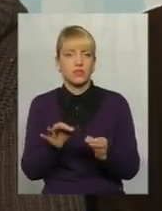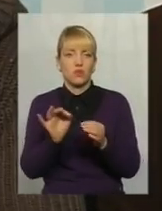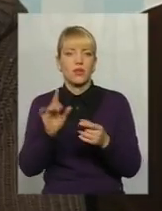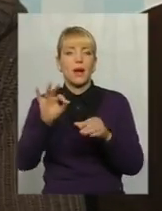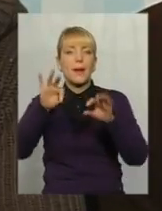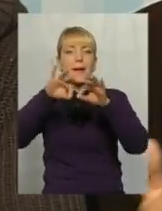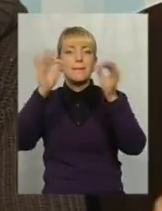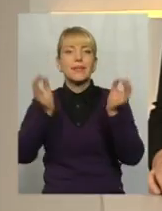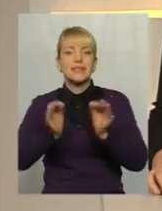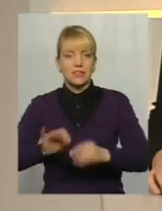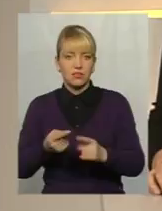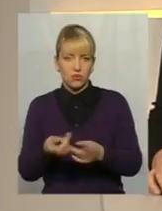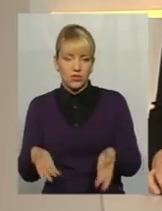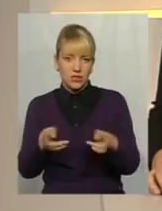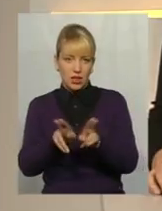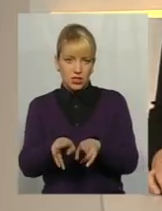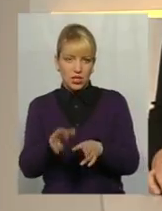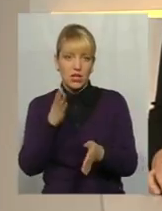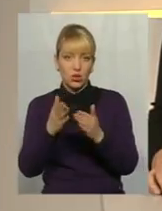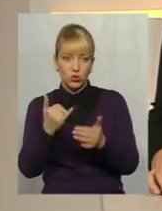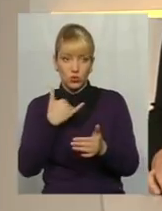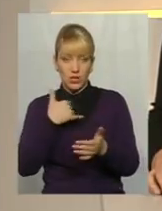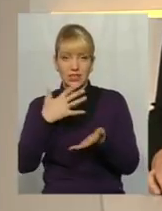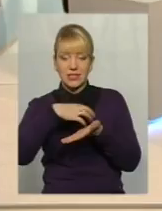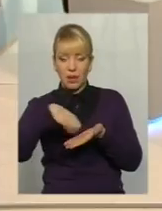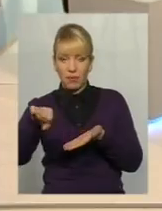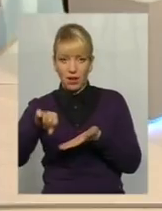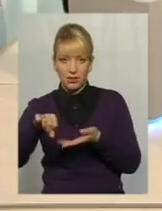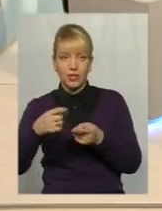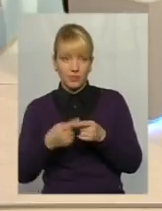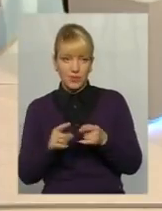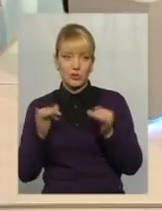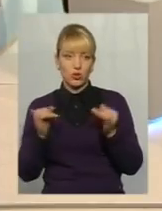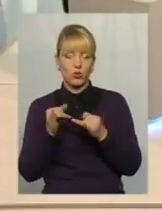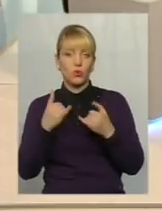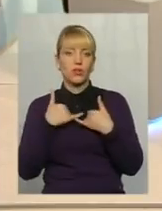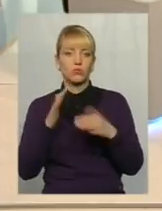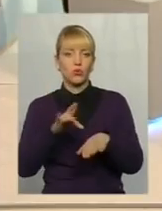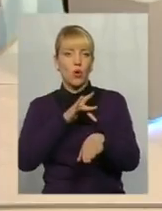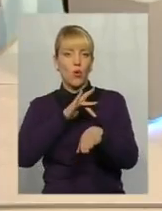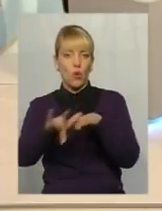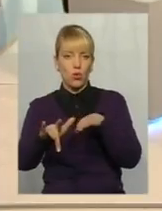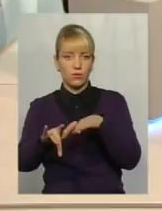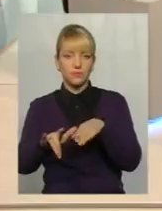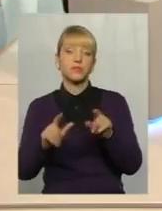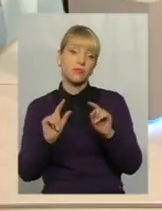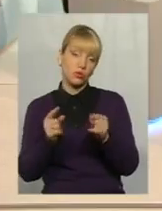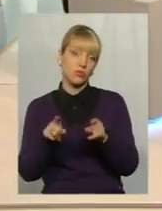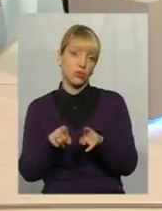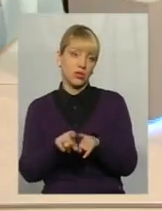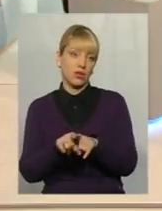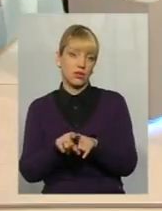місцевими людьми, вони кажуть, що якщо в нас забрати цю ще історію, то в буде голо. Ось так.